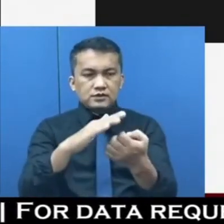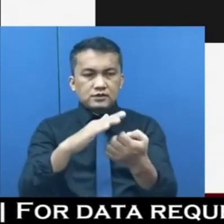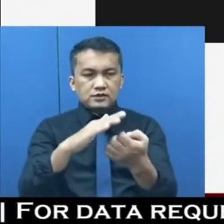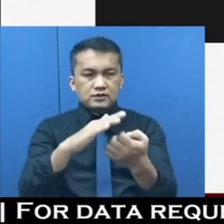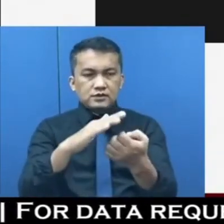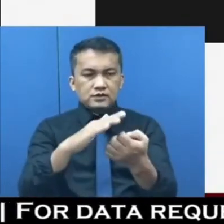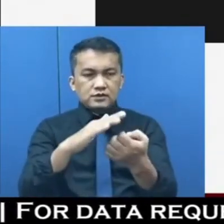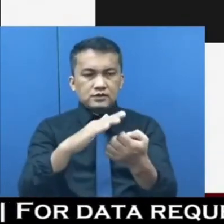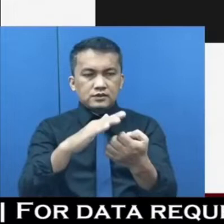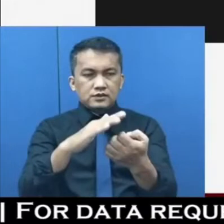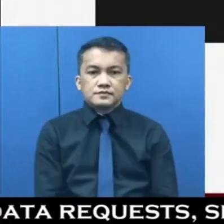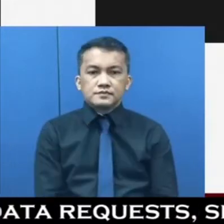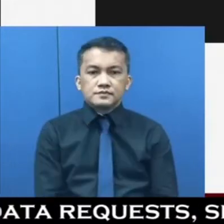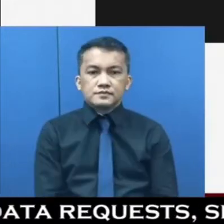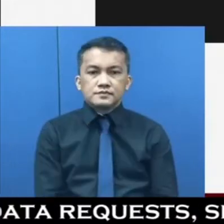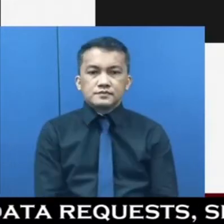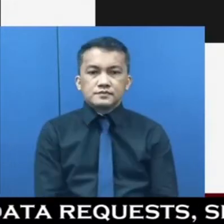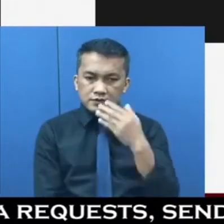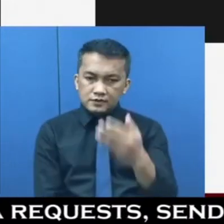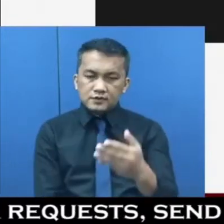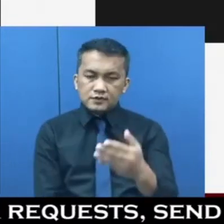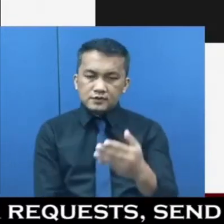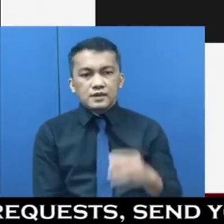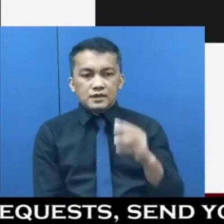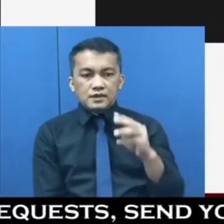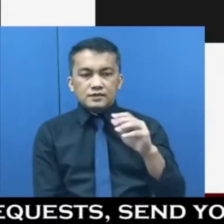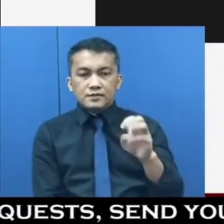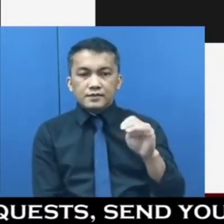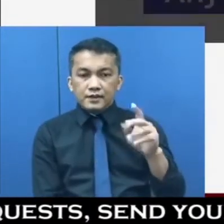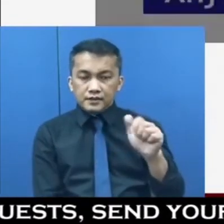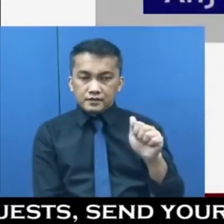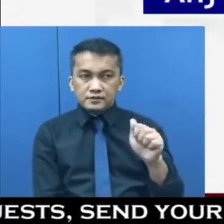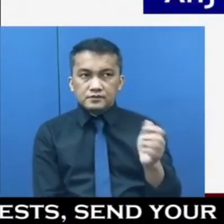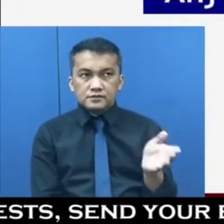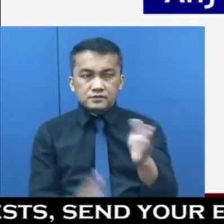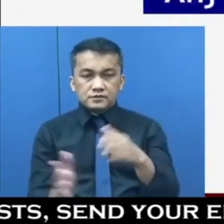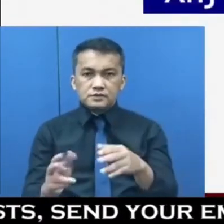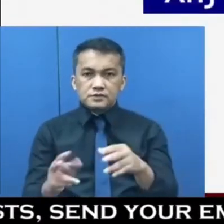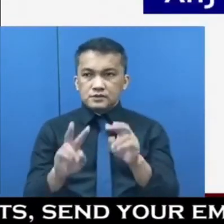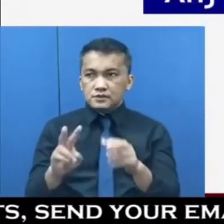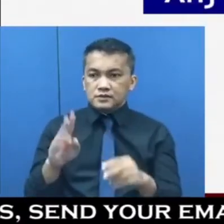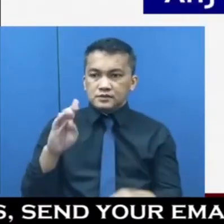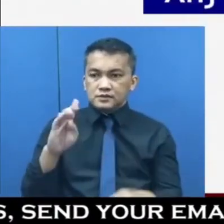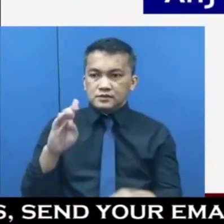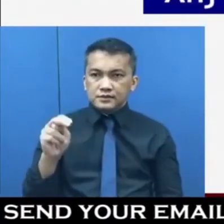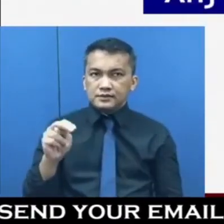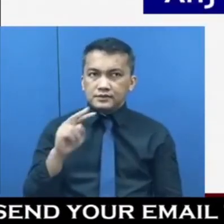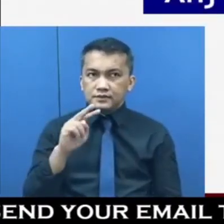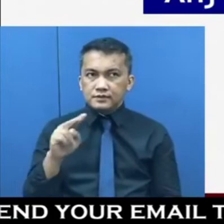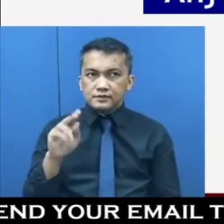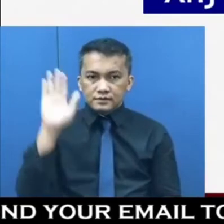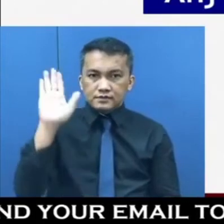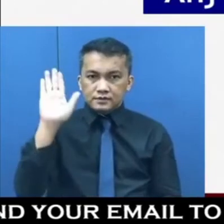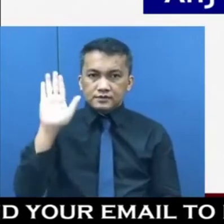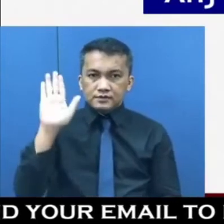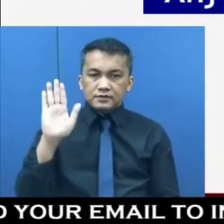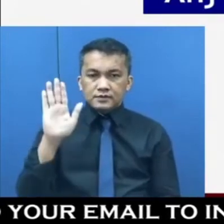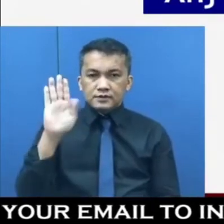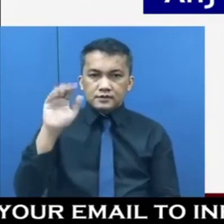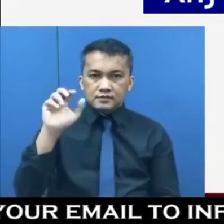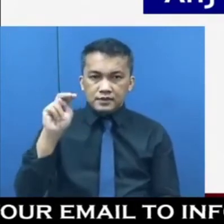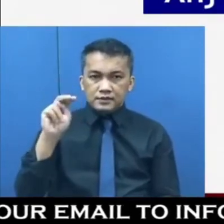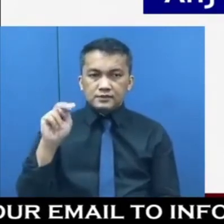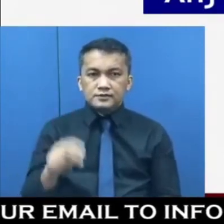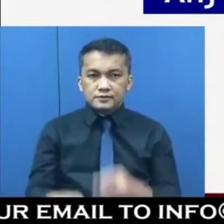you. Thank you po, NS Mapa. I see Mr. Ben raising his hand. Mr. Ben, you are